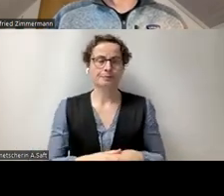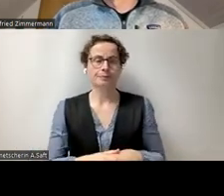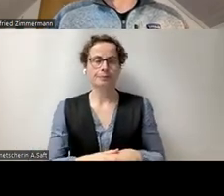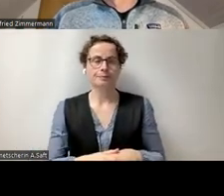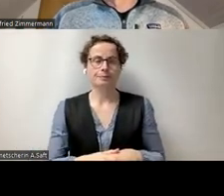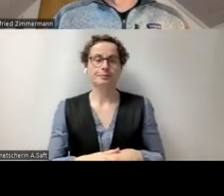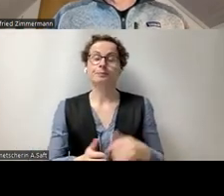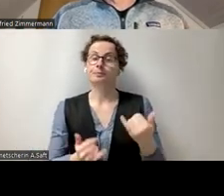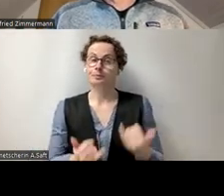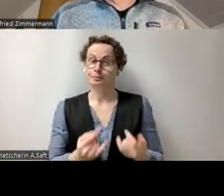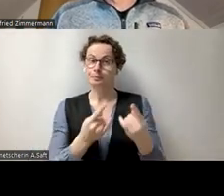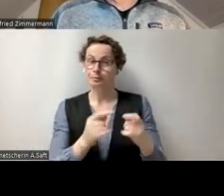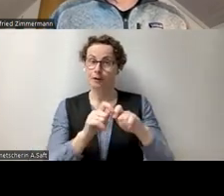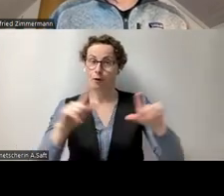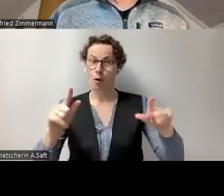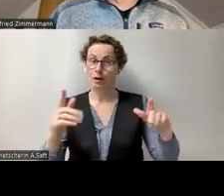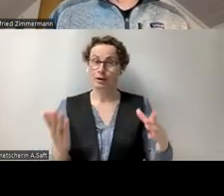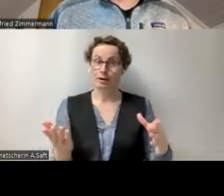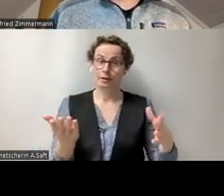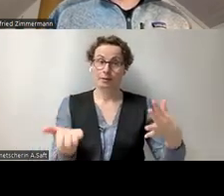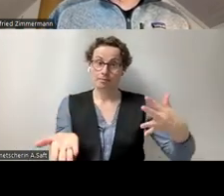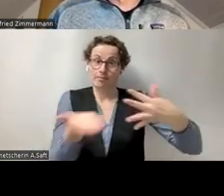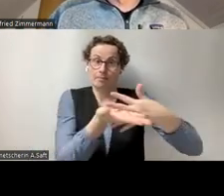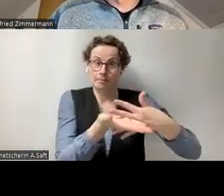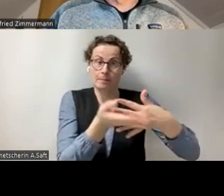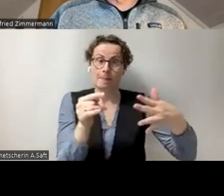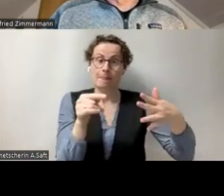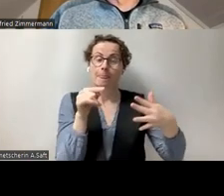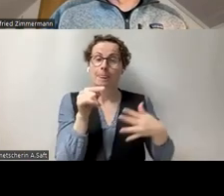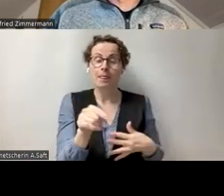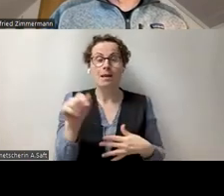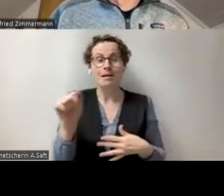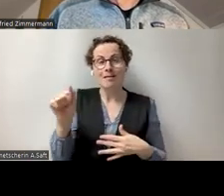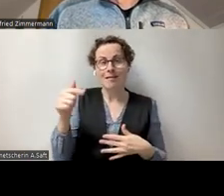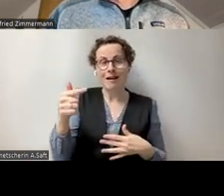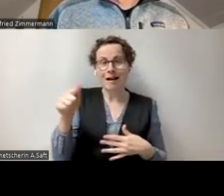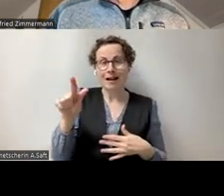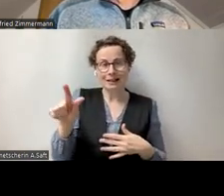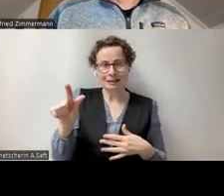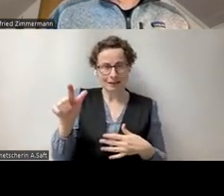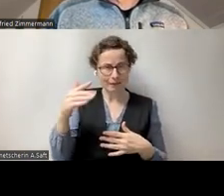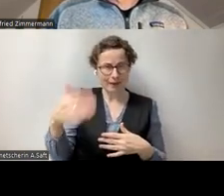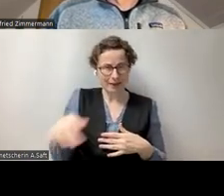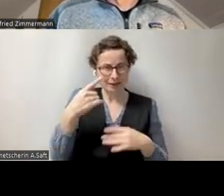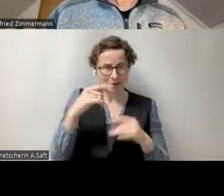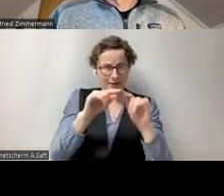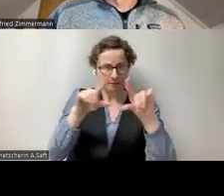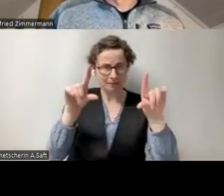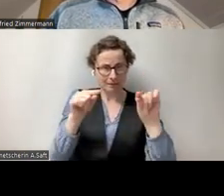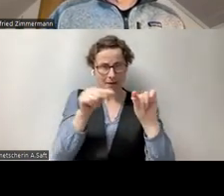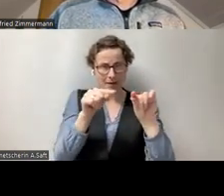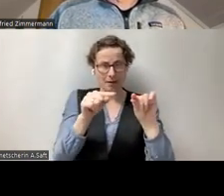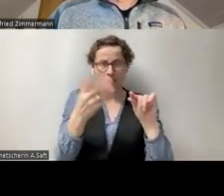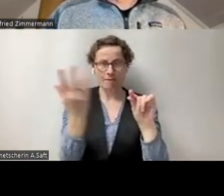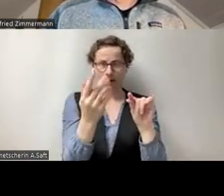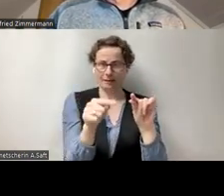eingefügt und da fehlt jetzt der Alternativtext zu diesem Cameo-Objekt. Cameo ist ein neues